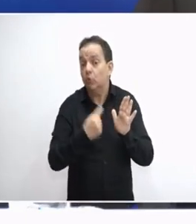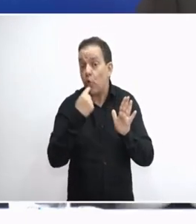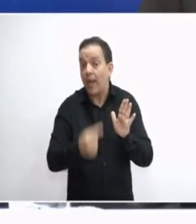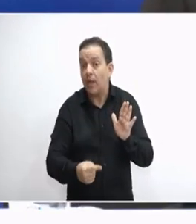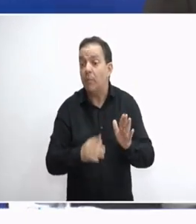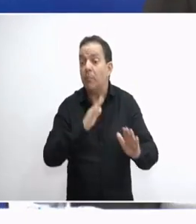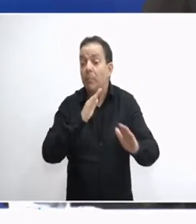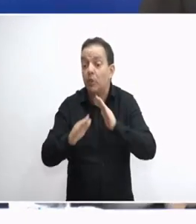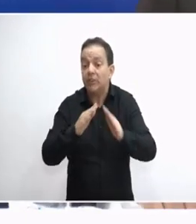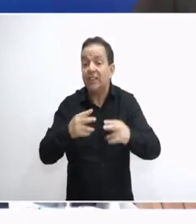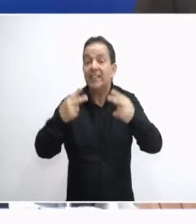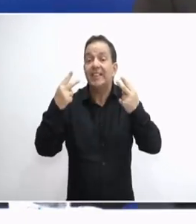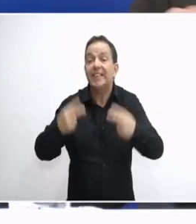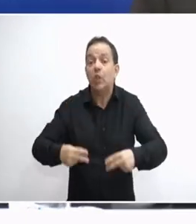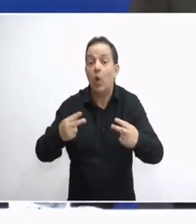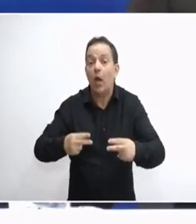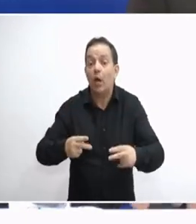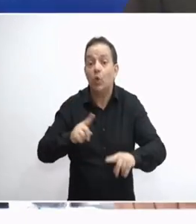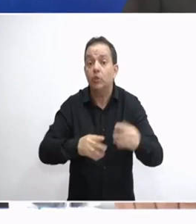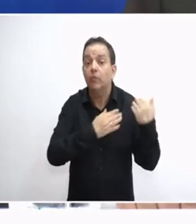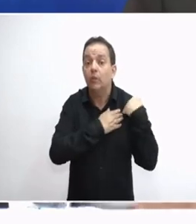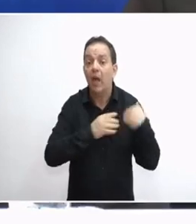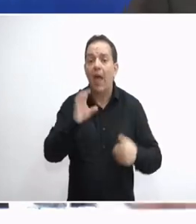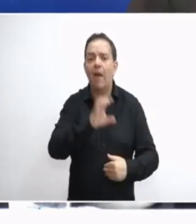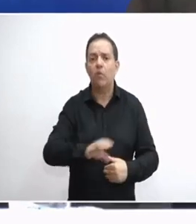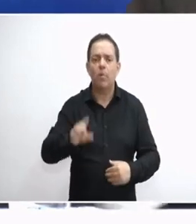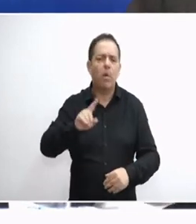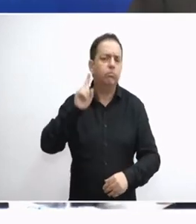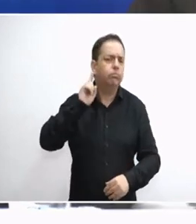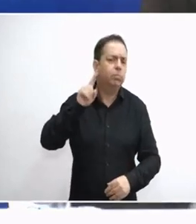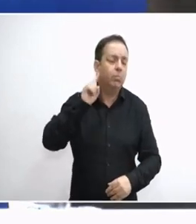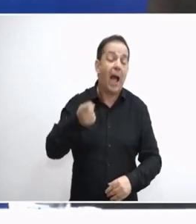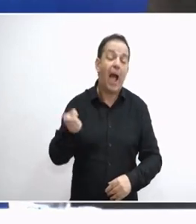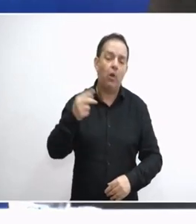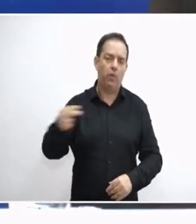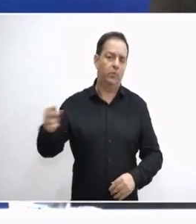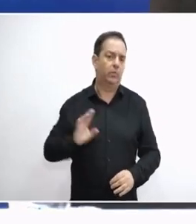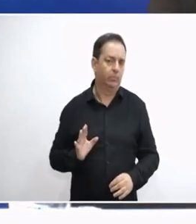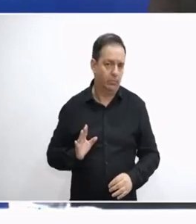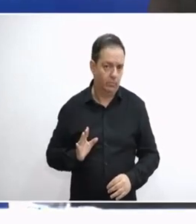Να προστατεύει τα σύνορα της Ευρώπης. Το ότι δεν εκτελείται είναι μια άλλη διαδικασία.